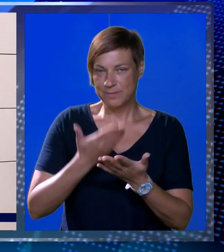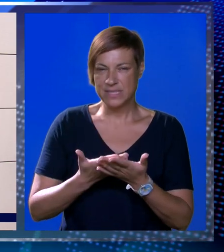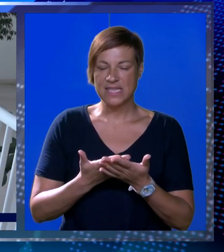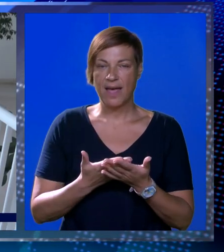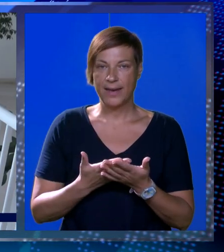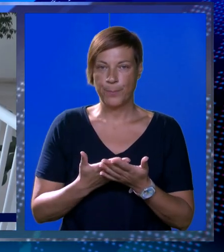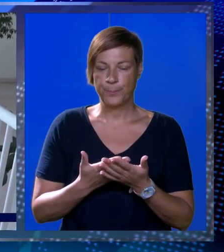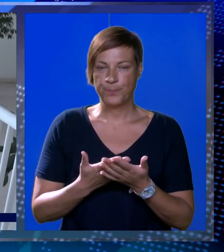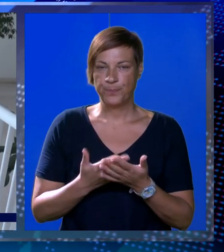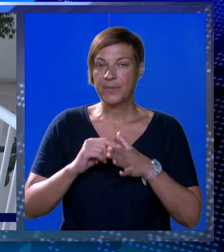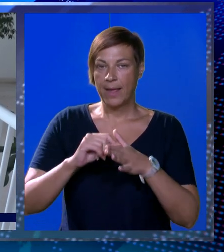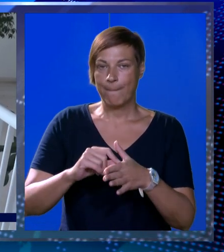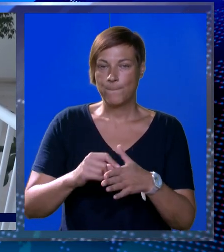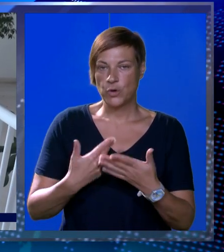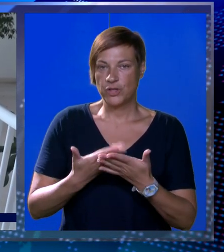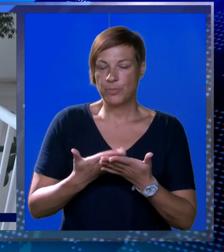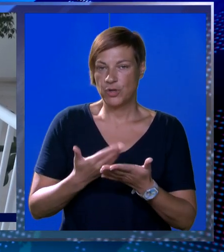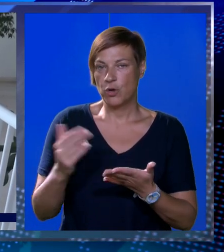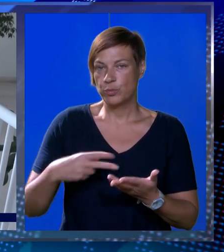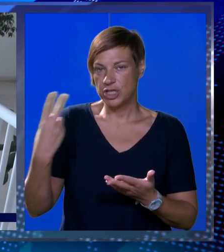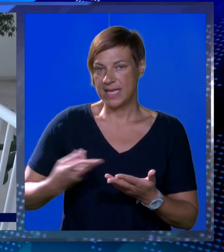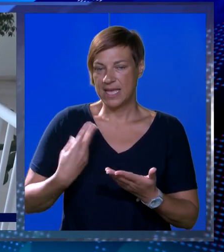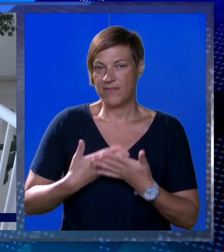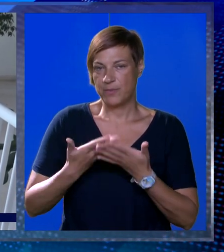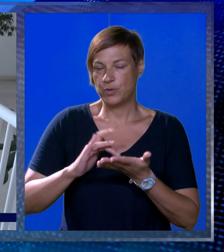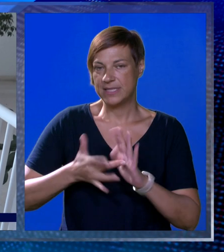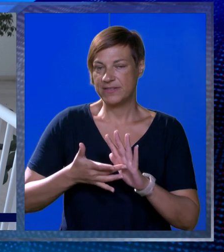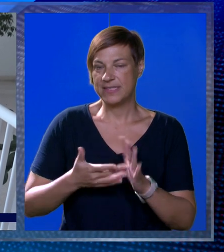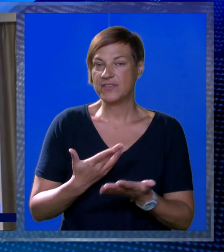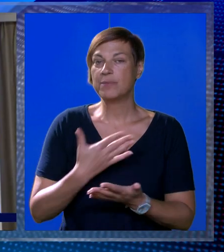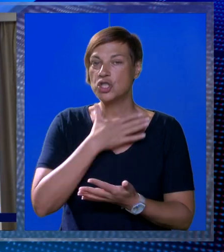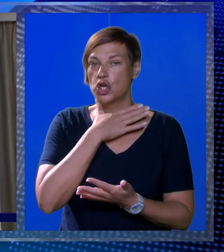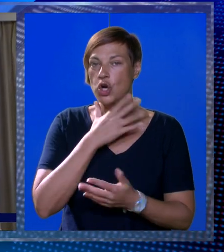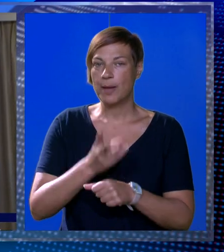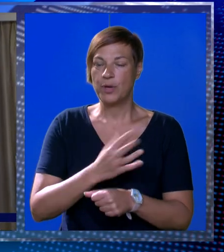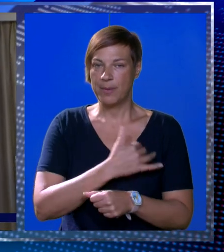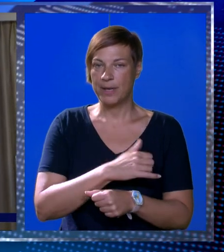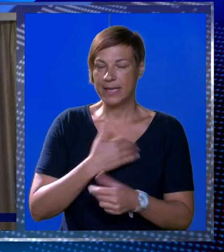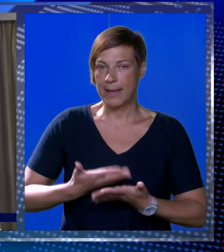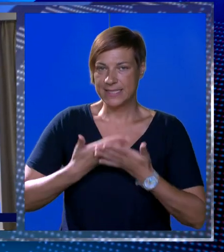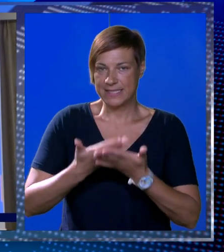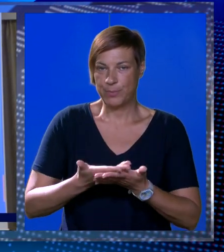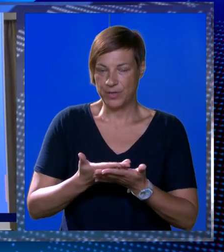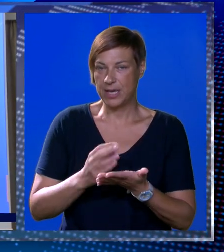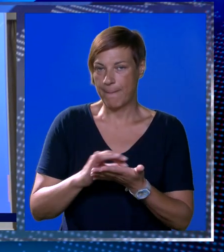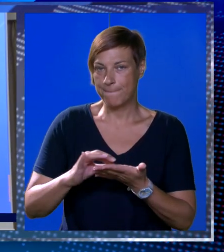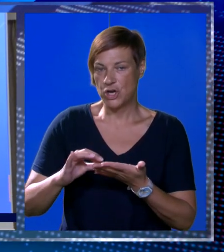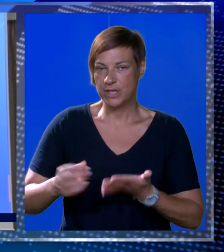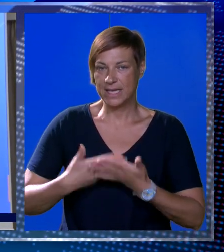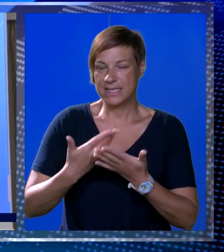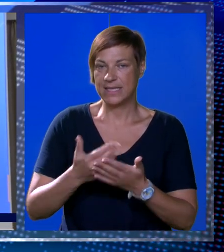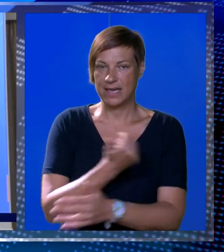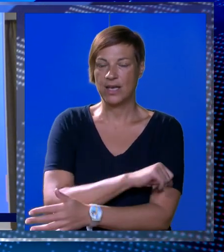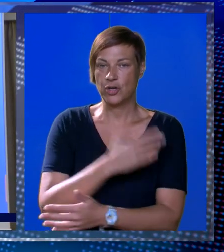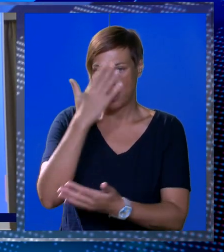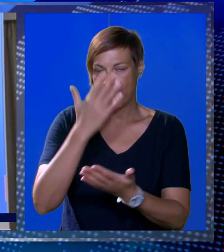priznanjom. Povodom toga upučan je javni poziv svim školama u Republici Hrvatskoj za podnošenje prijedloga za